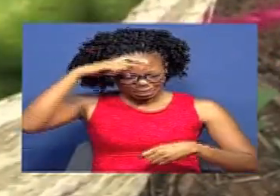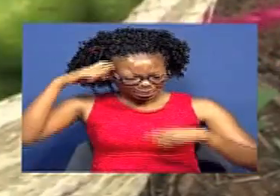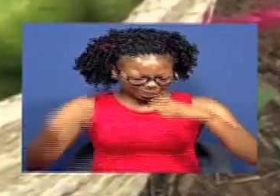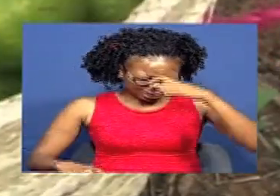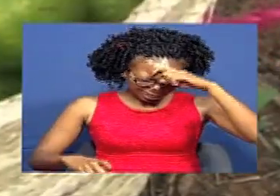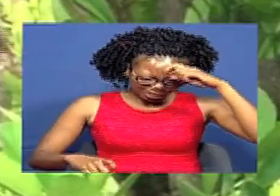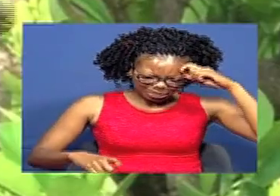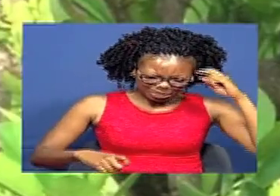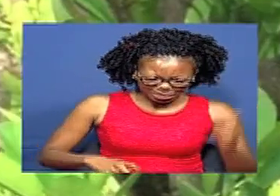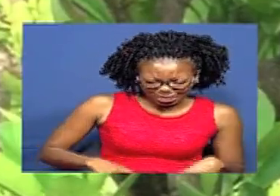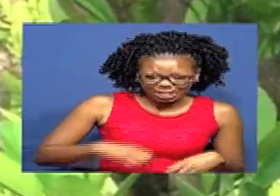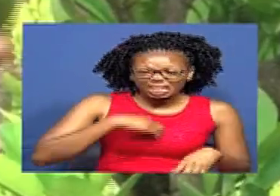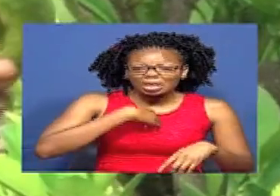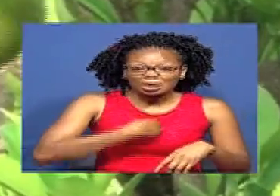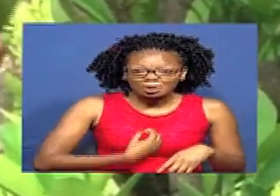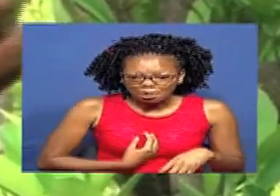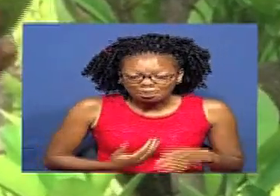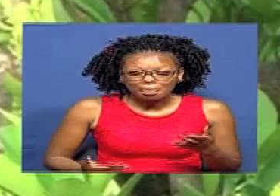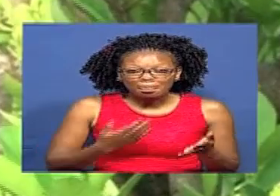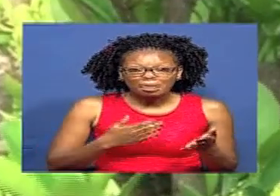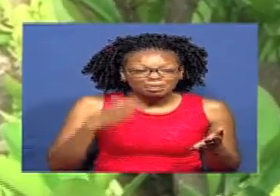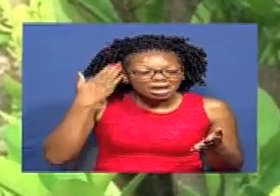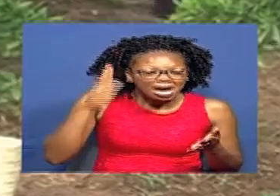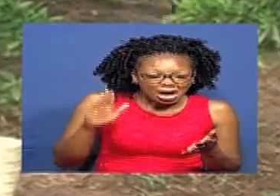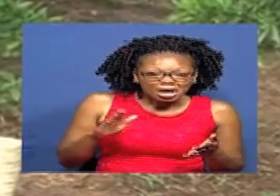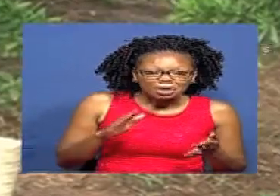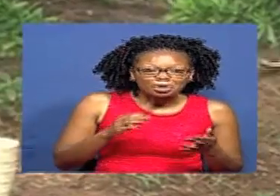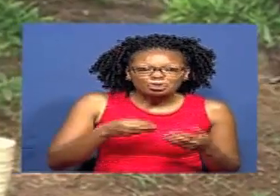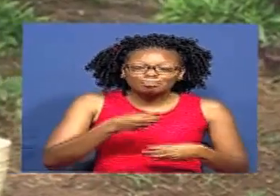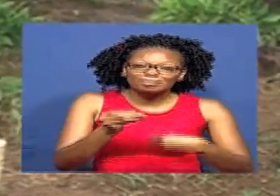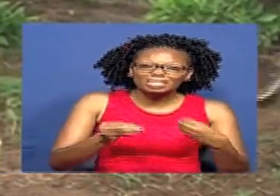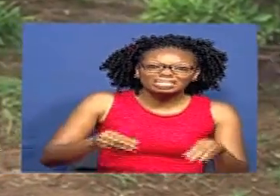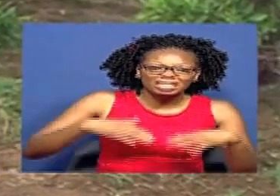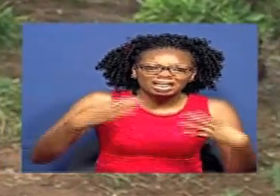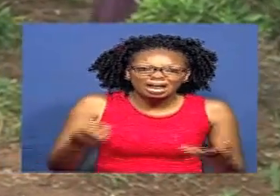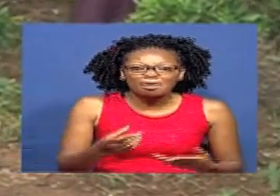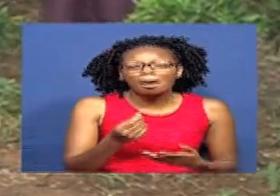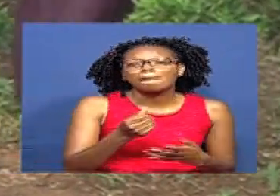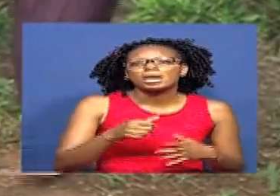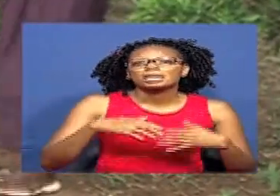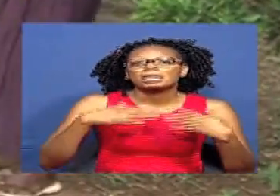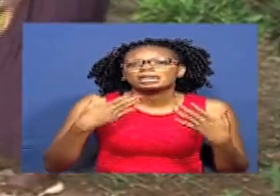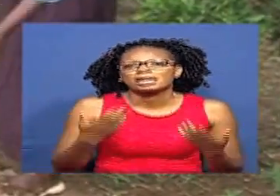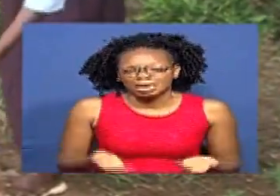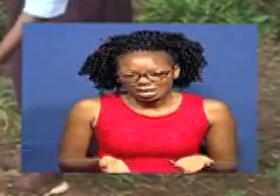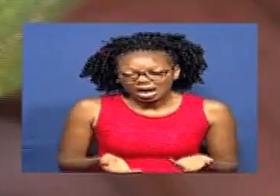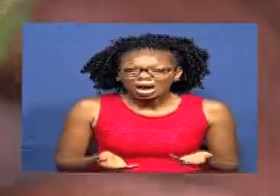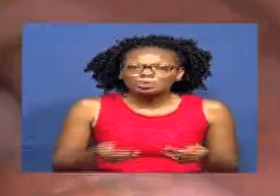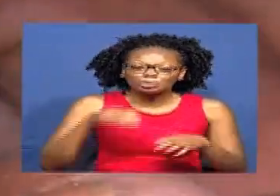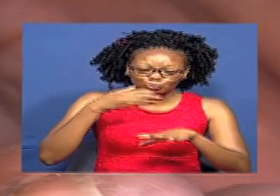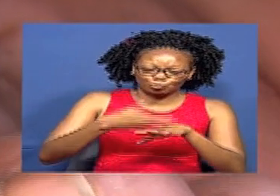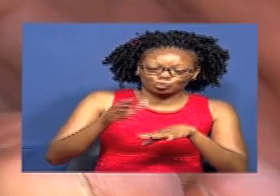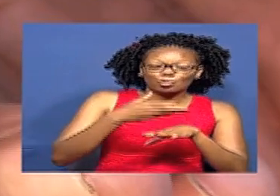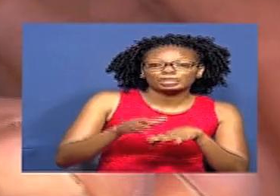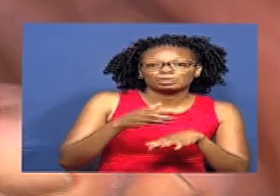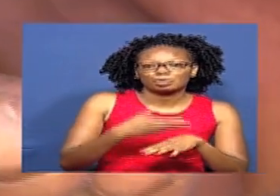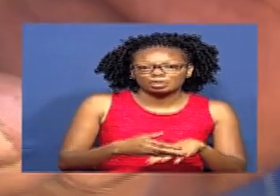Kwa kutojua bei ya jumla ya kuuzia, huwabidi kuuza mazao yao kwa bei ya rijareja ya